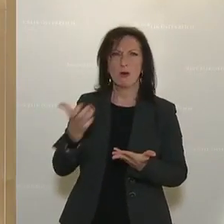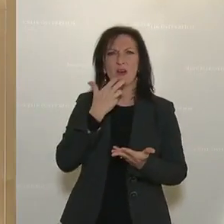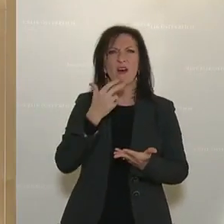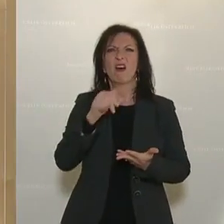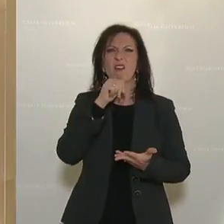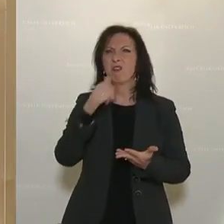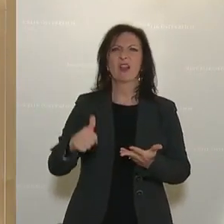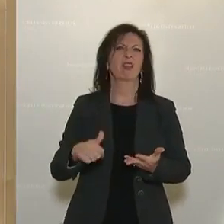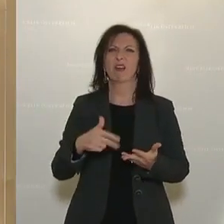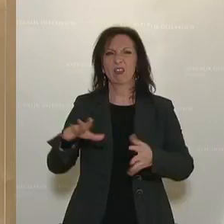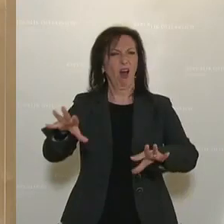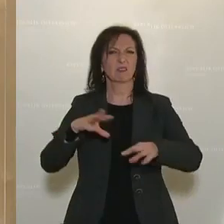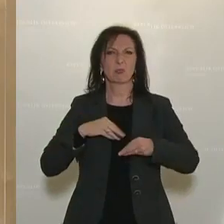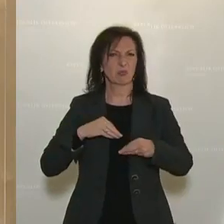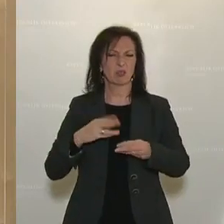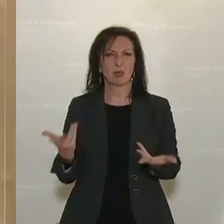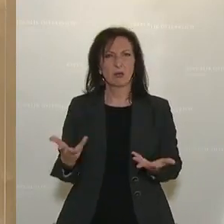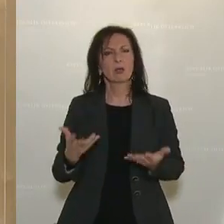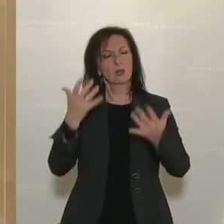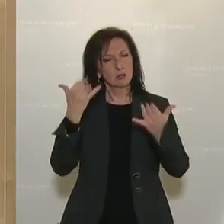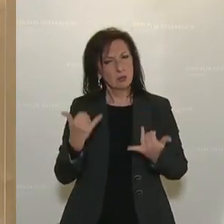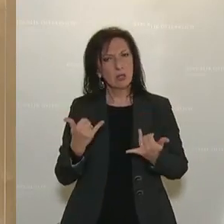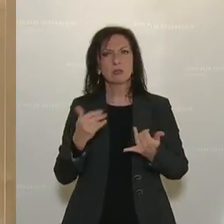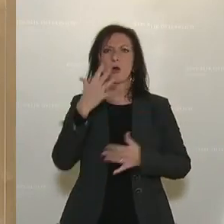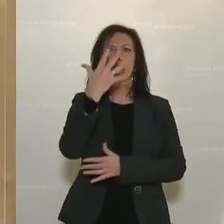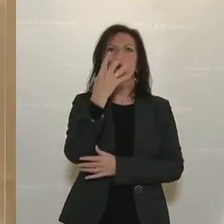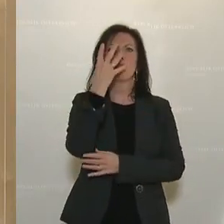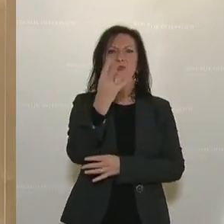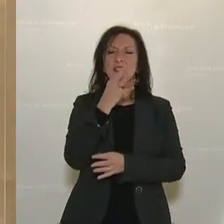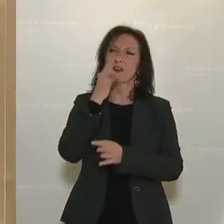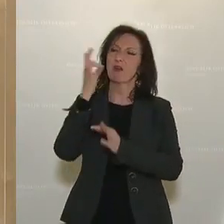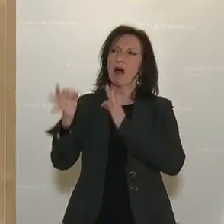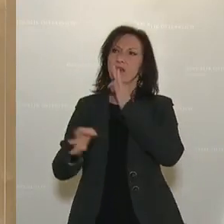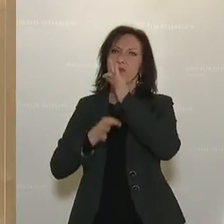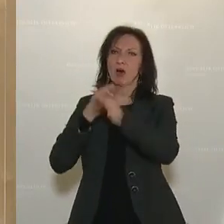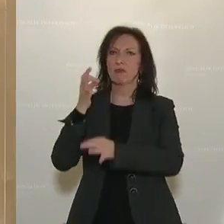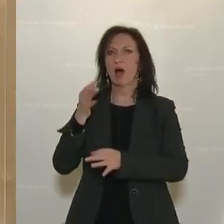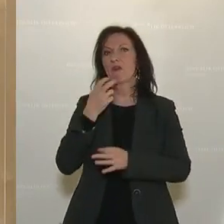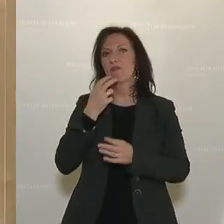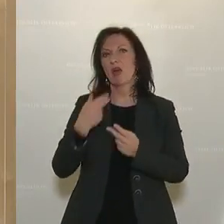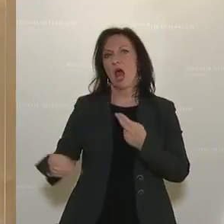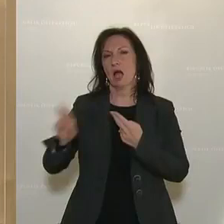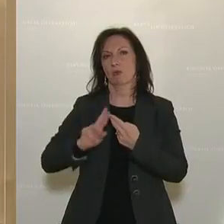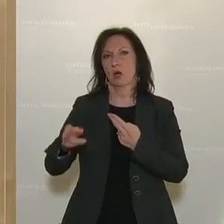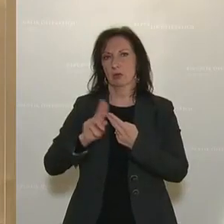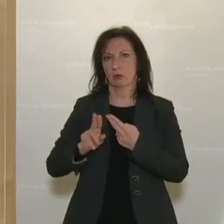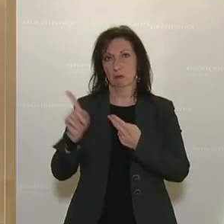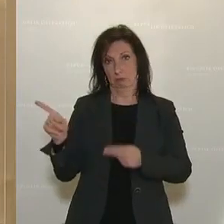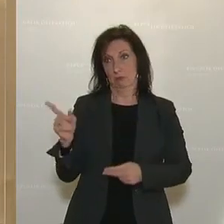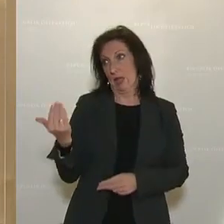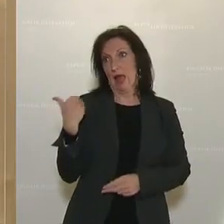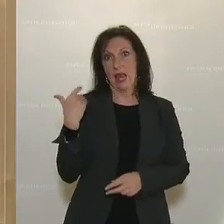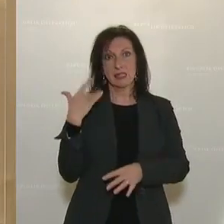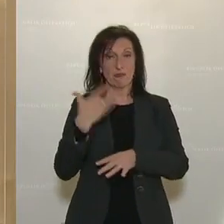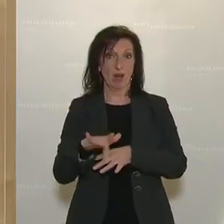um uns 55 ganz konkrete Fragen zu beantworten. Und zwar im Zusammenhang mit dem von Ihnen am letzten